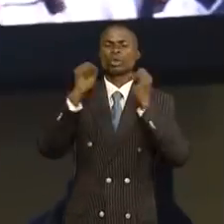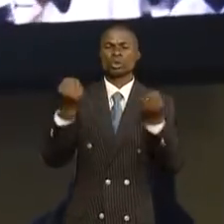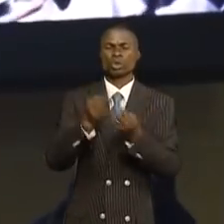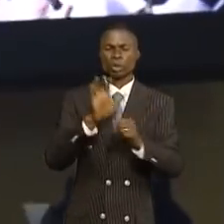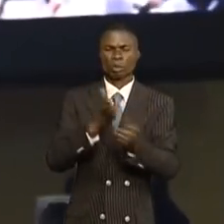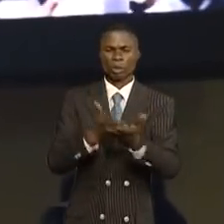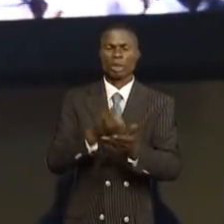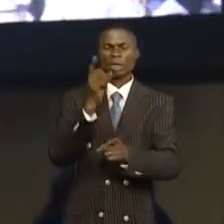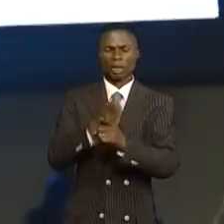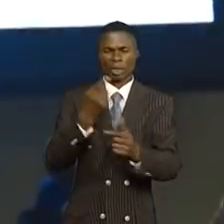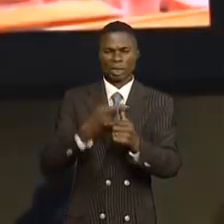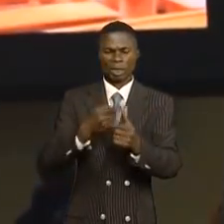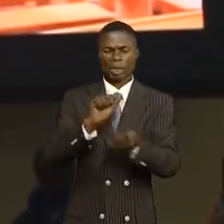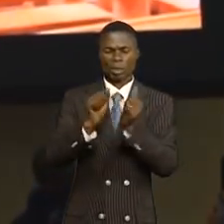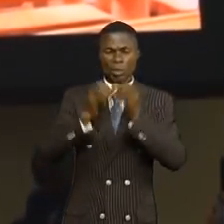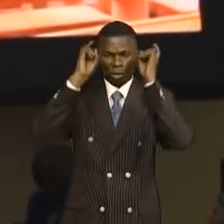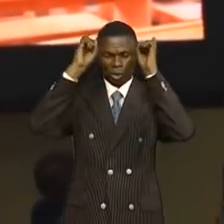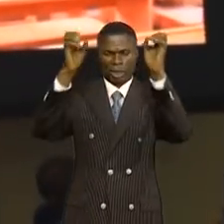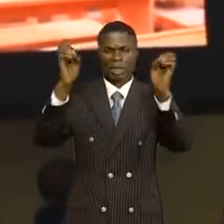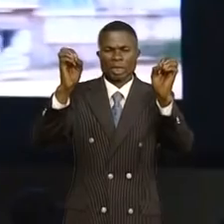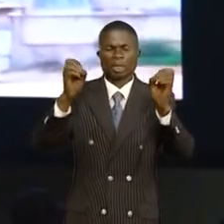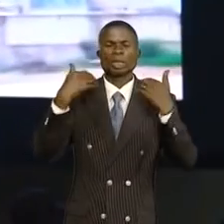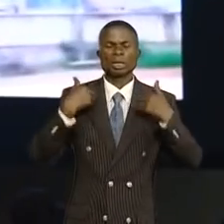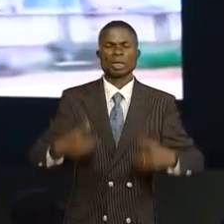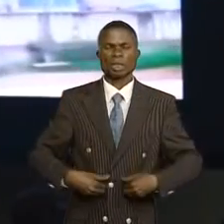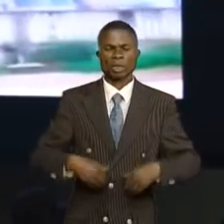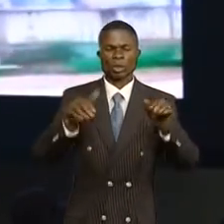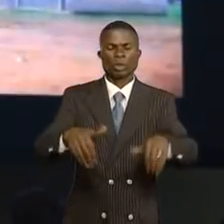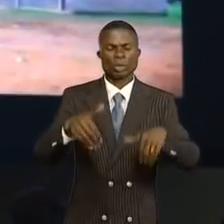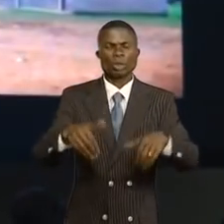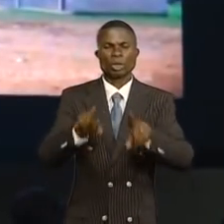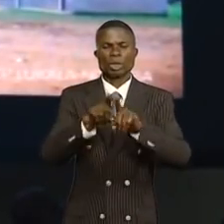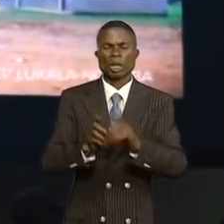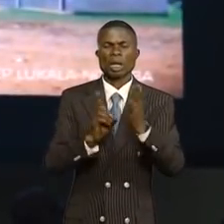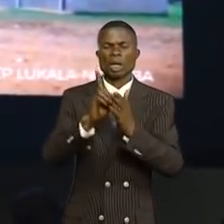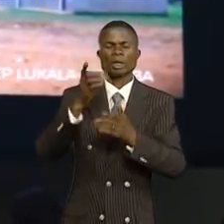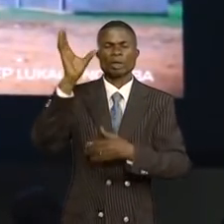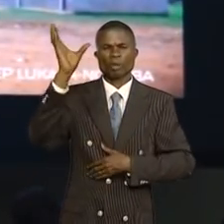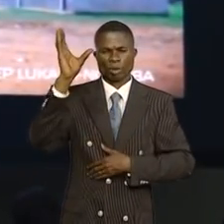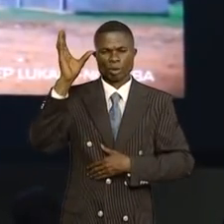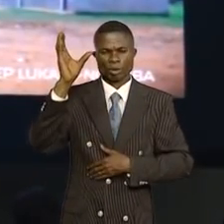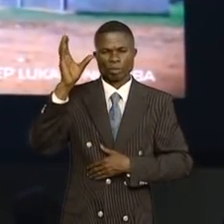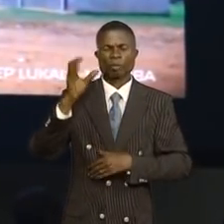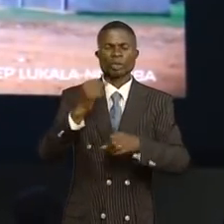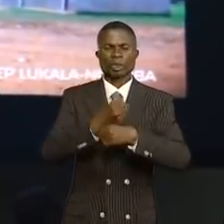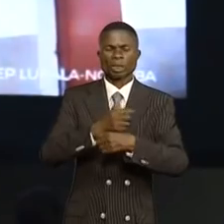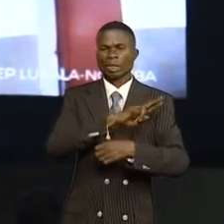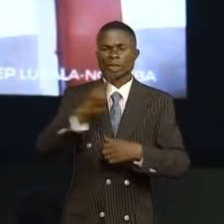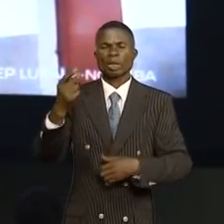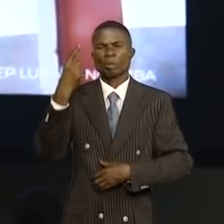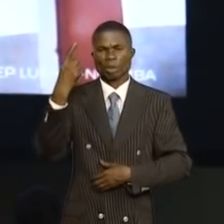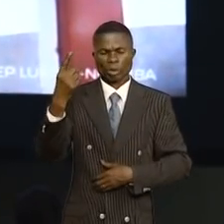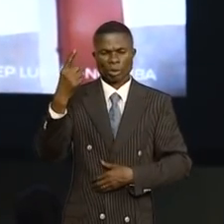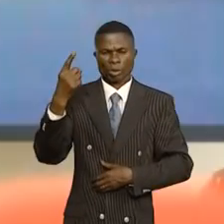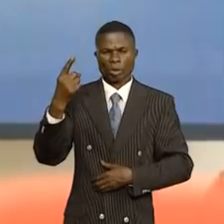spécifiquement dans le secteur de l'éducation, la santé, l'agriculture et le développement rural. Créé depuis 2001,